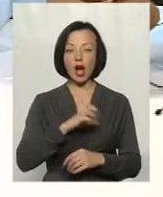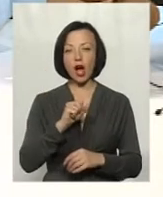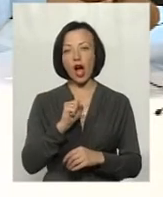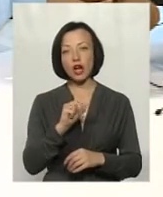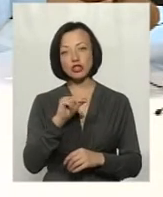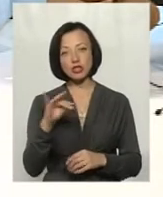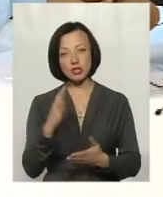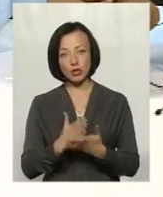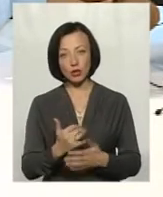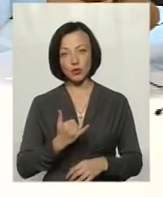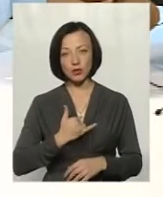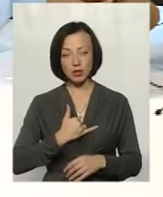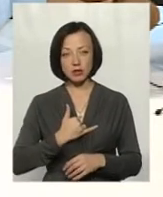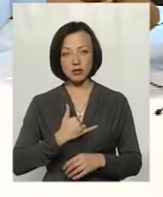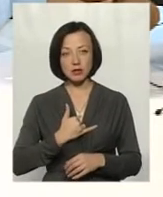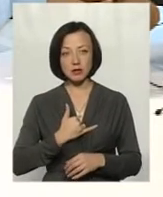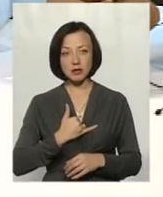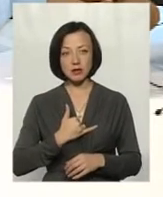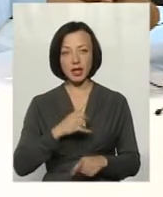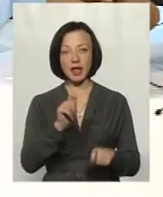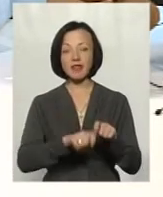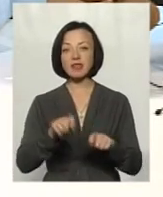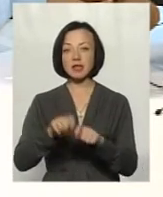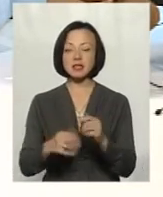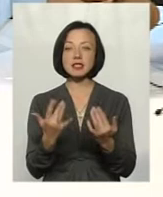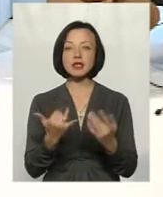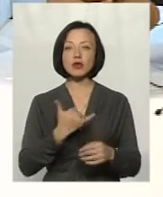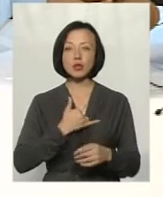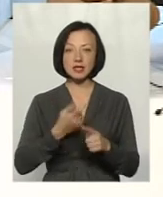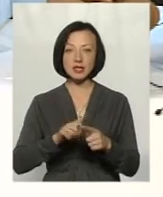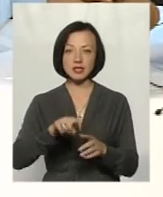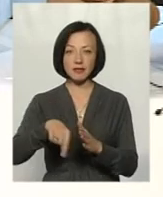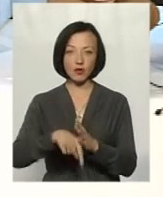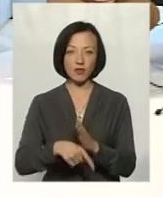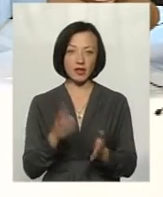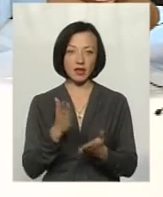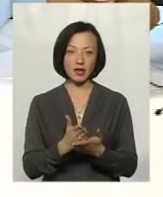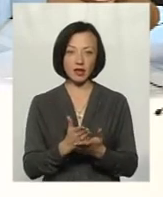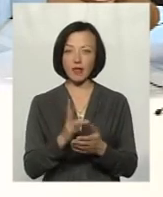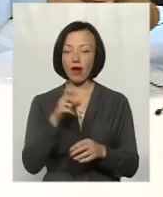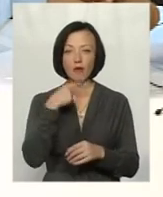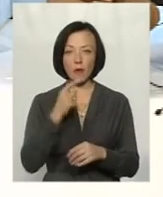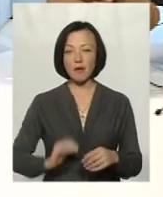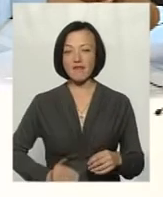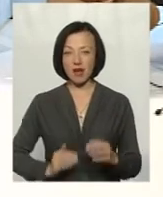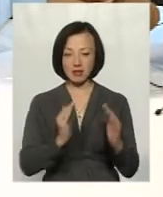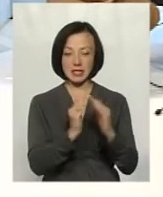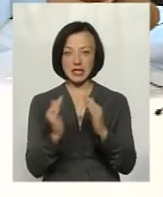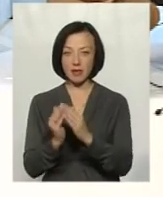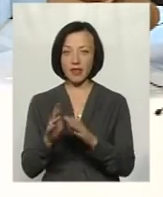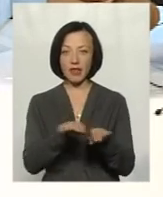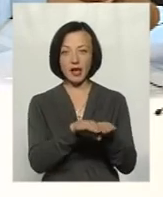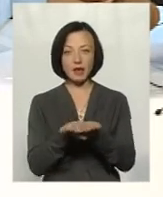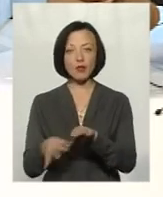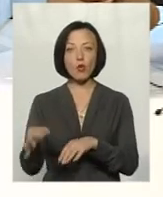чи є в нас інвентаризація, скільки в нас тих свердловин є? Вже не кажу про приватний сектор, хоча б на